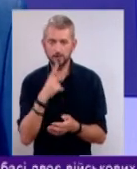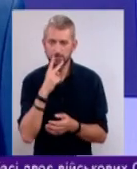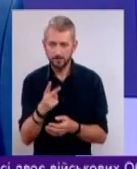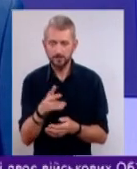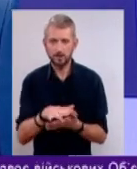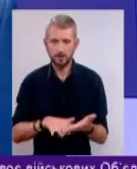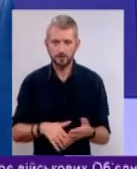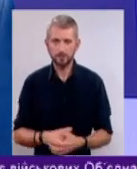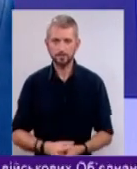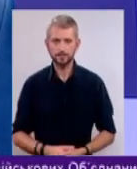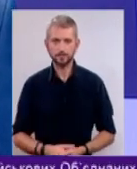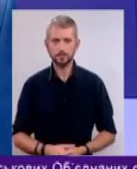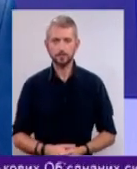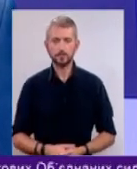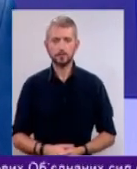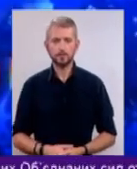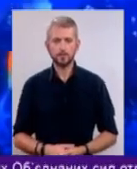пропонуємо наше традиційне опитування.